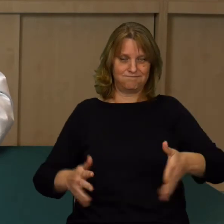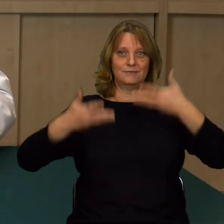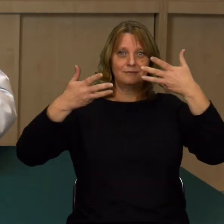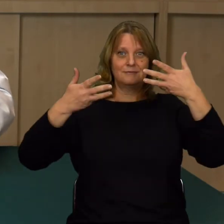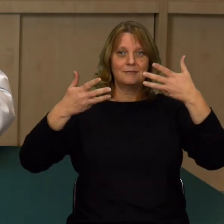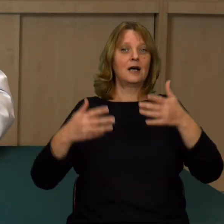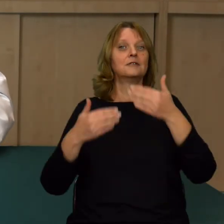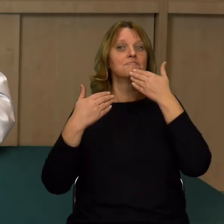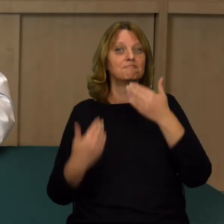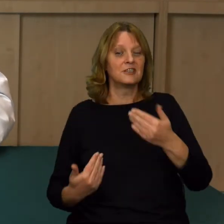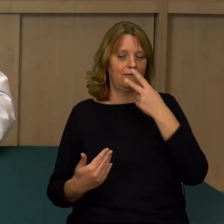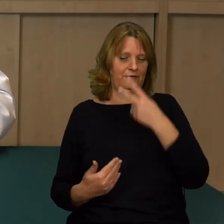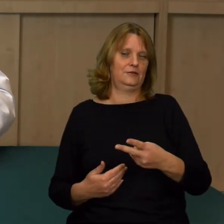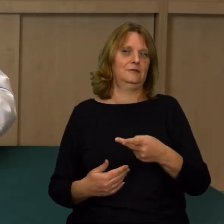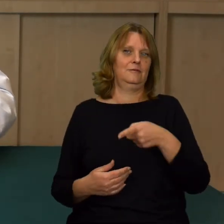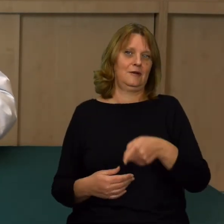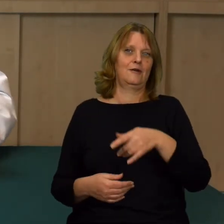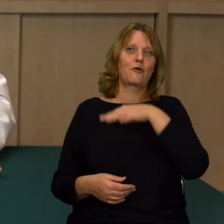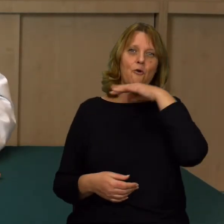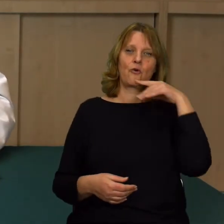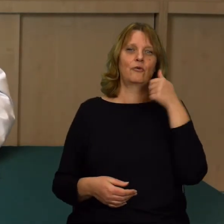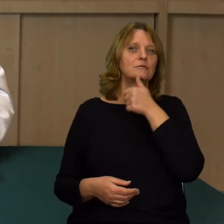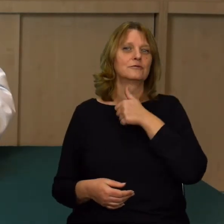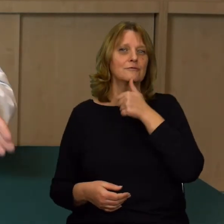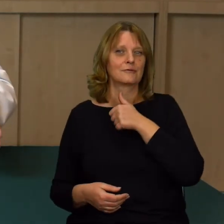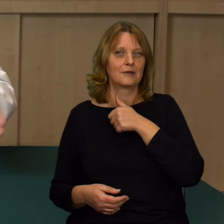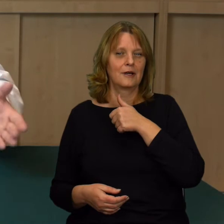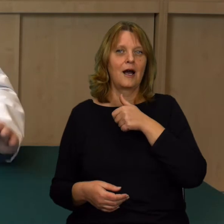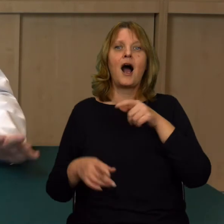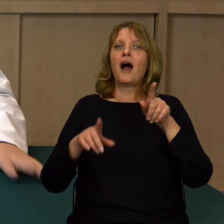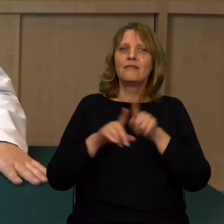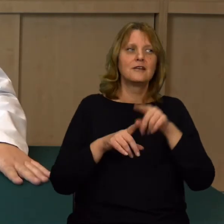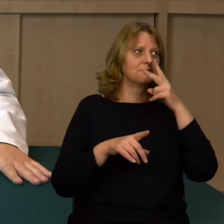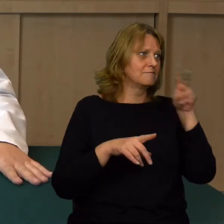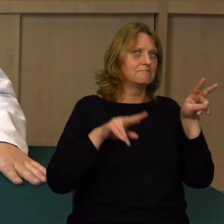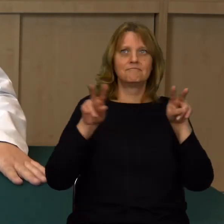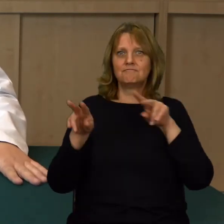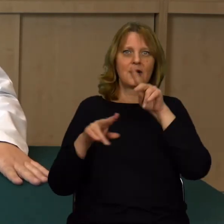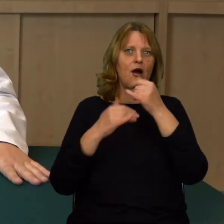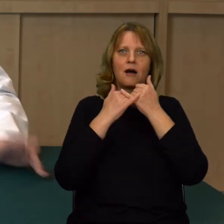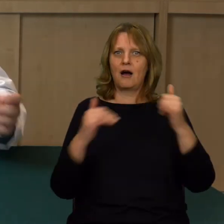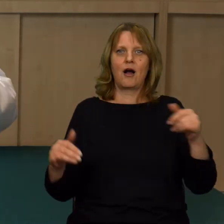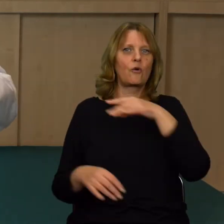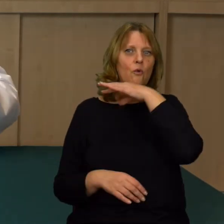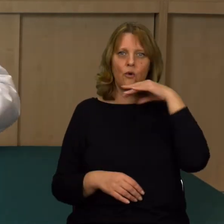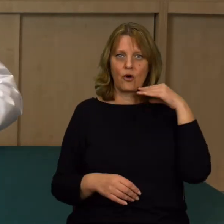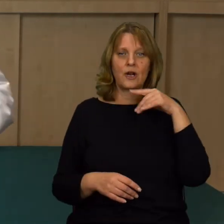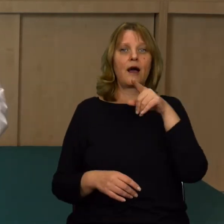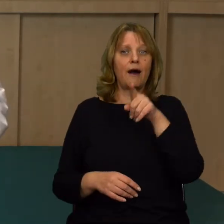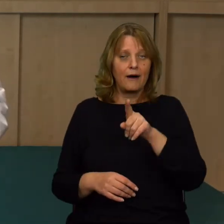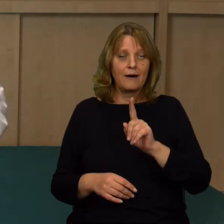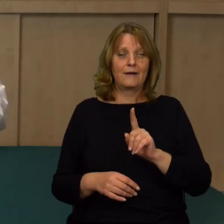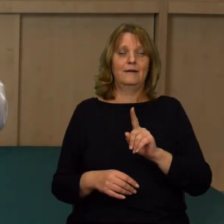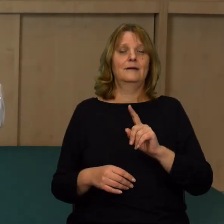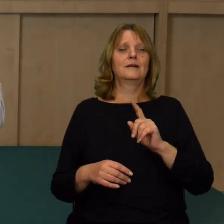Na przykład dzięki temu widzimy, że jest on zielony. Czyli dzięki temu widzimy też różnego rodzaju kolory. Ale oczywiście,